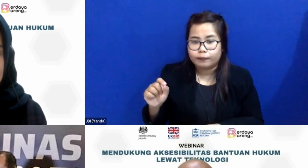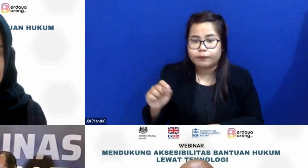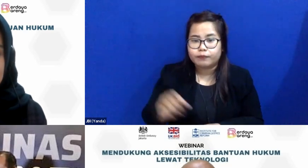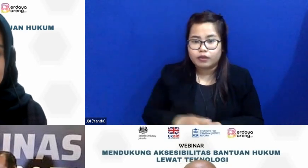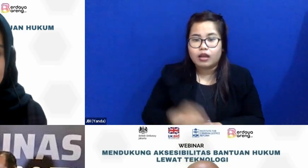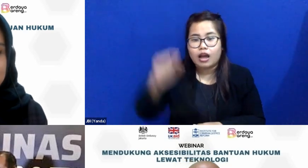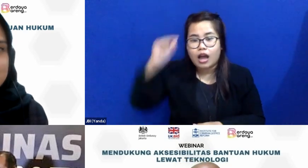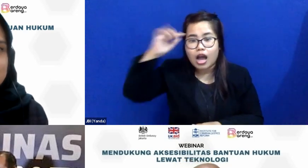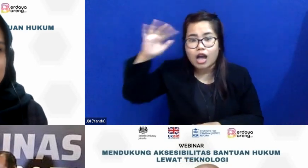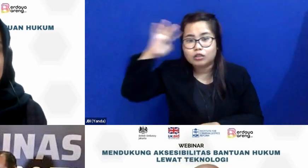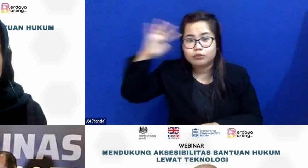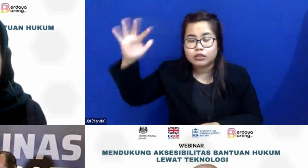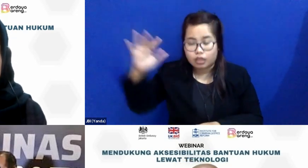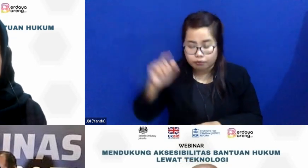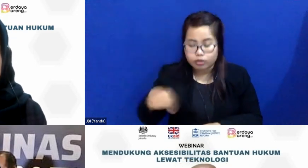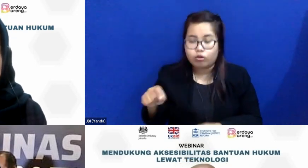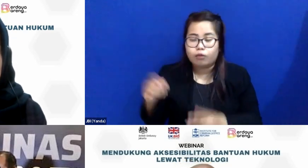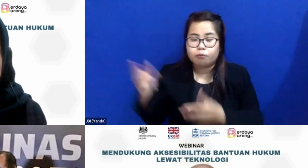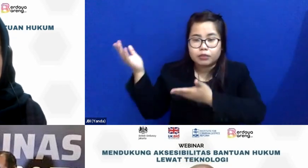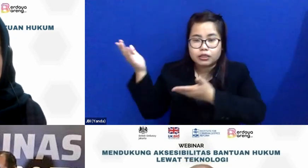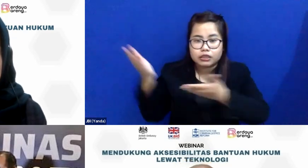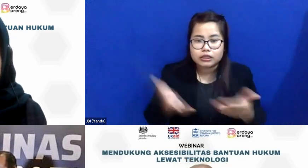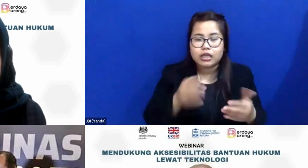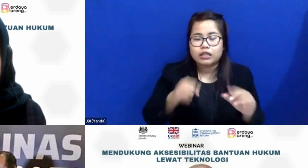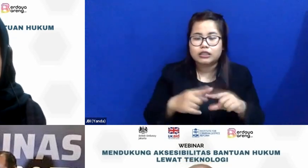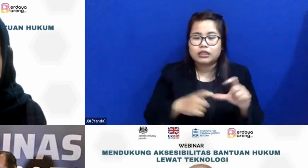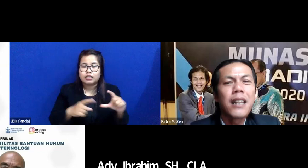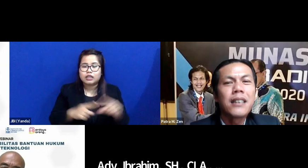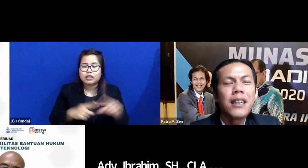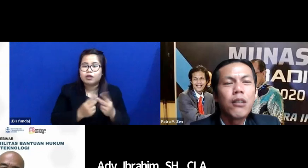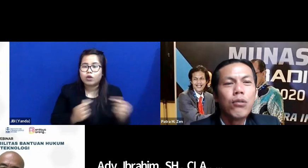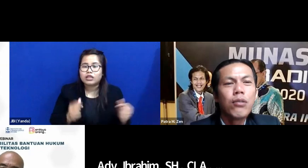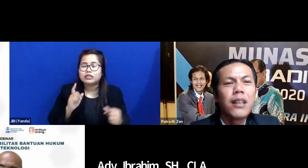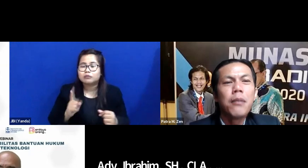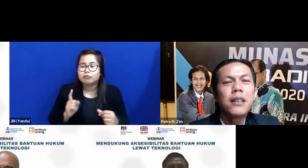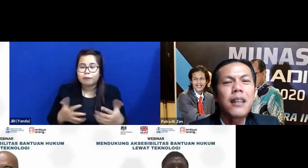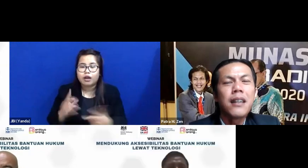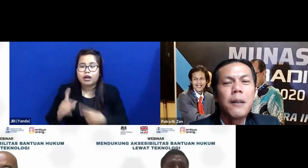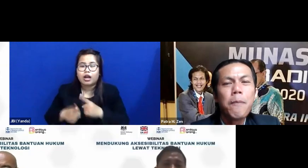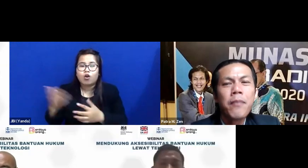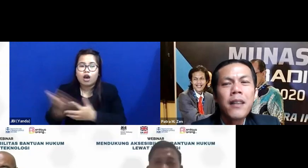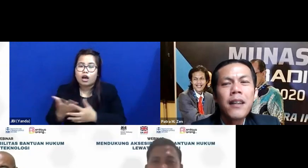Asumsinya benar, nanti penyedia jasanya berkualitas. Karena aksesibilitas itu tidak